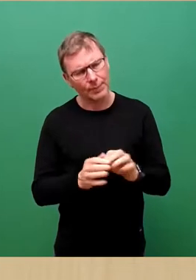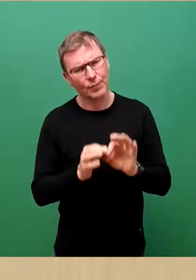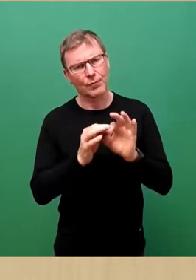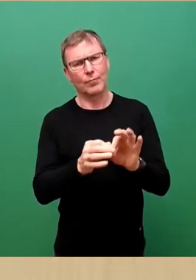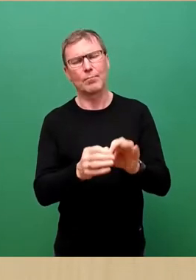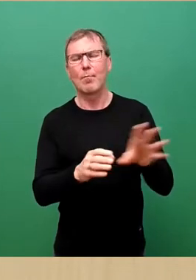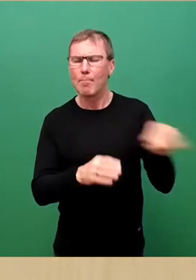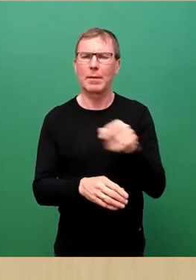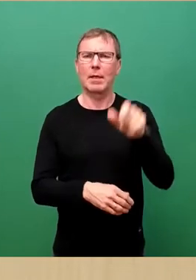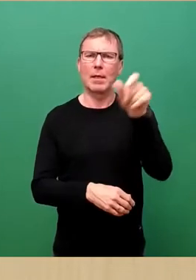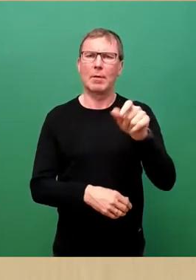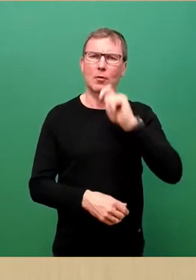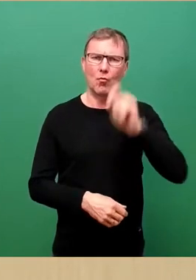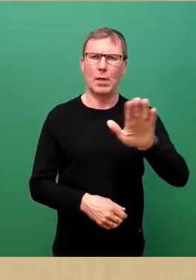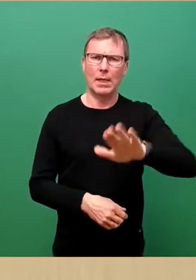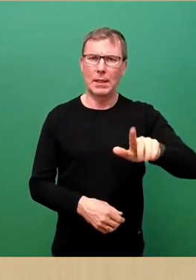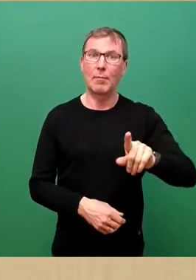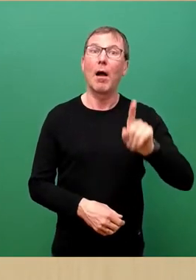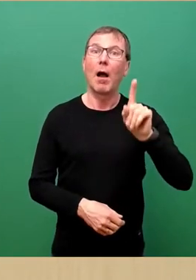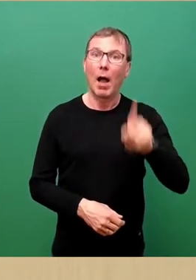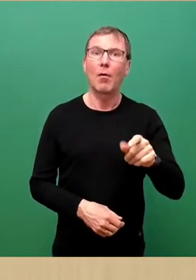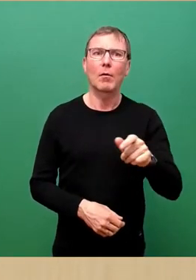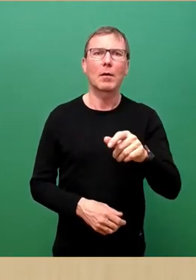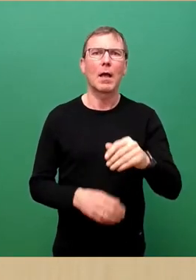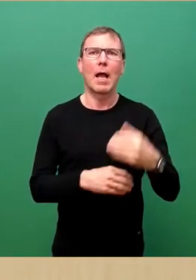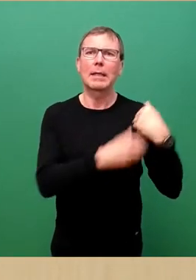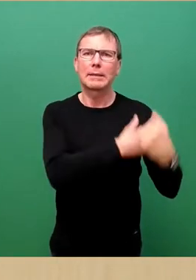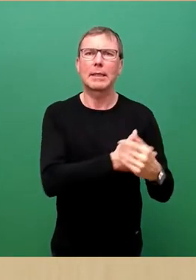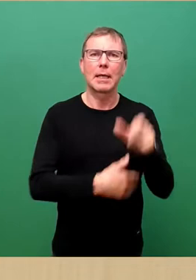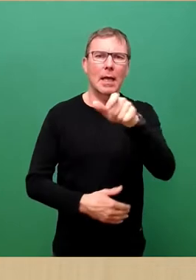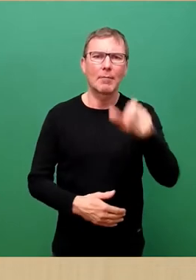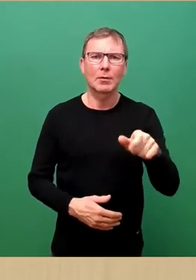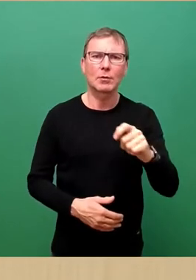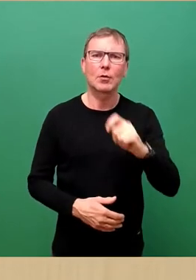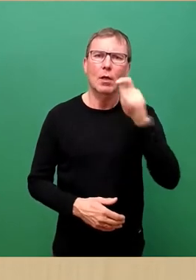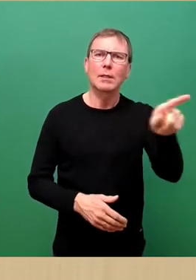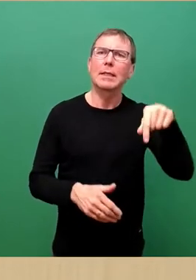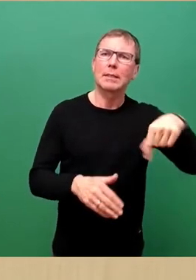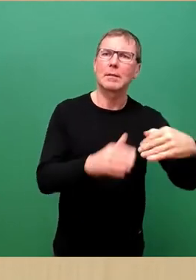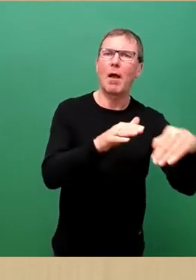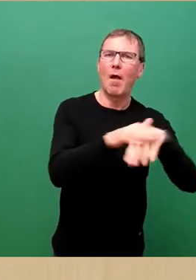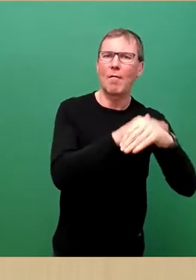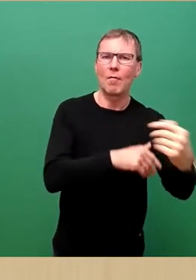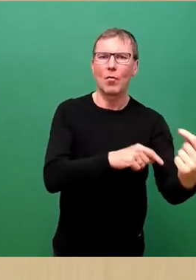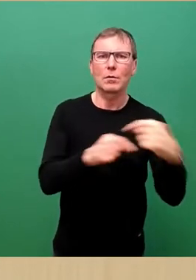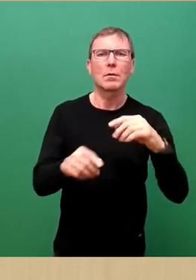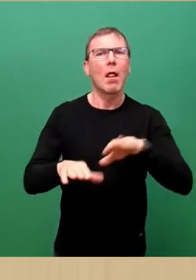an der Seite der Menschen aus der Ukraine, die sich auf der Flucht befinden und inzwischen auch in Dresden ankommen.